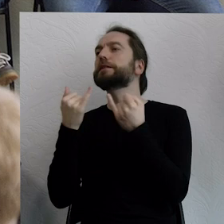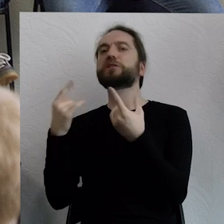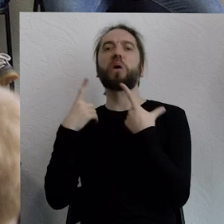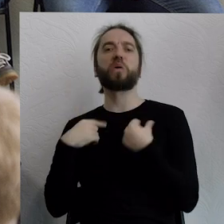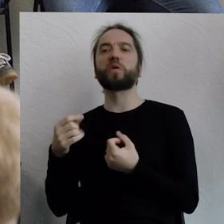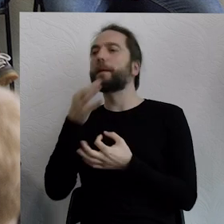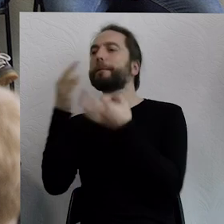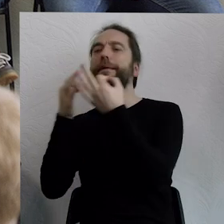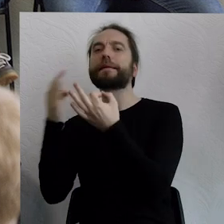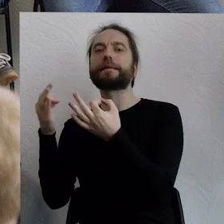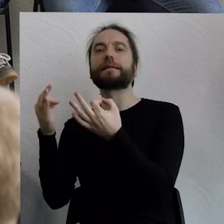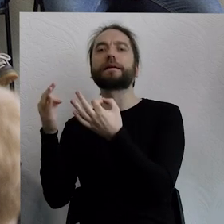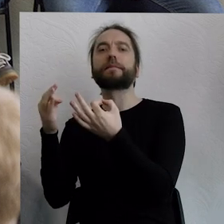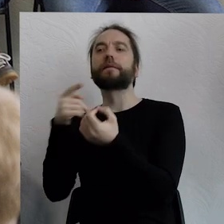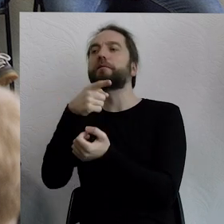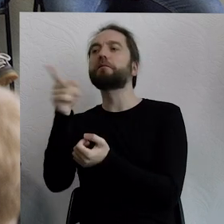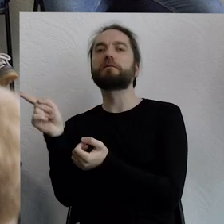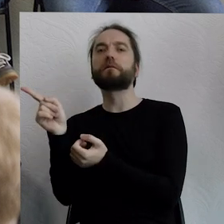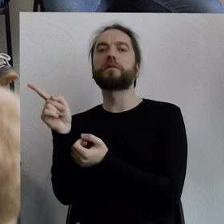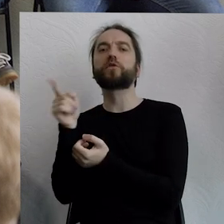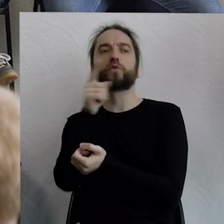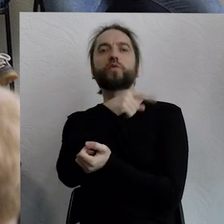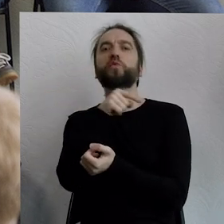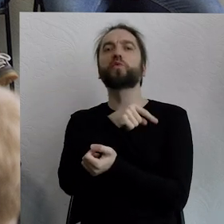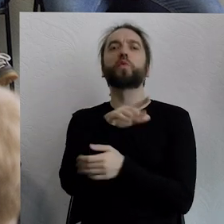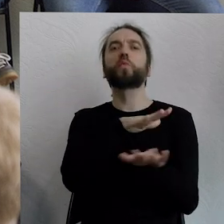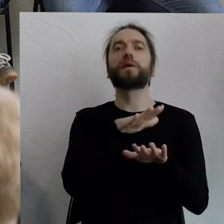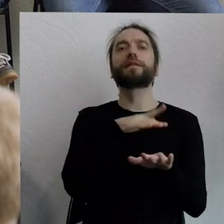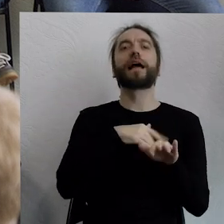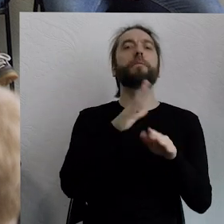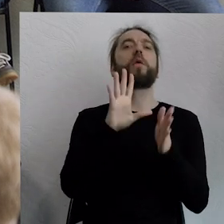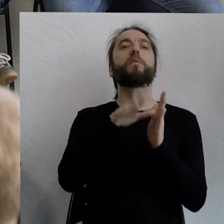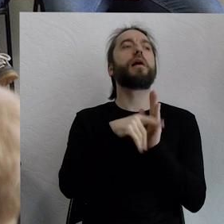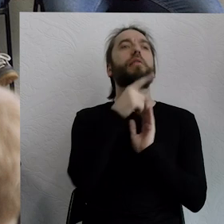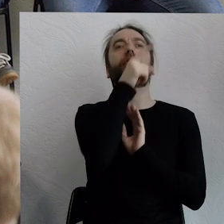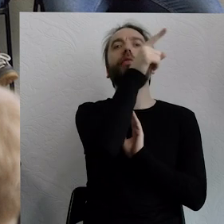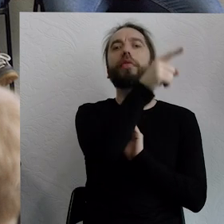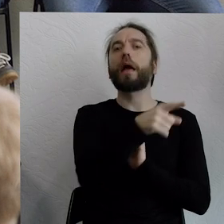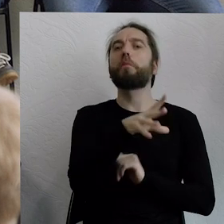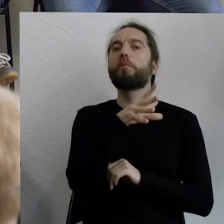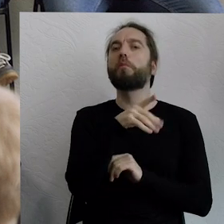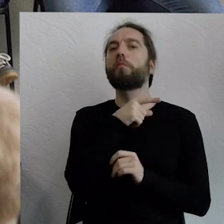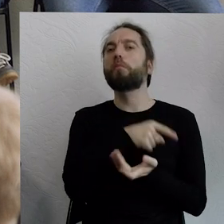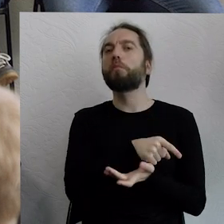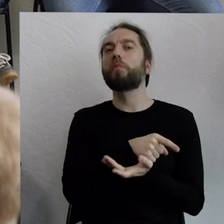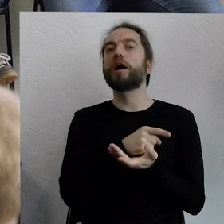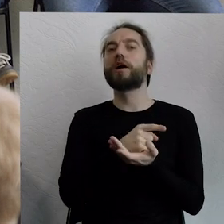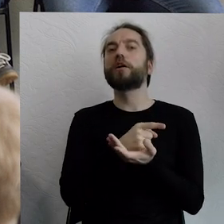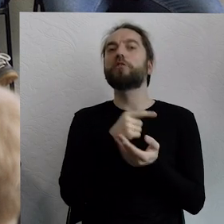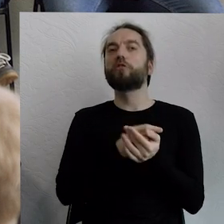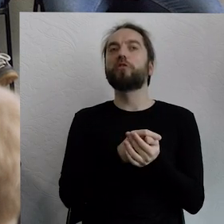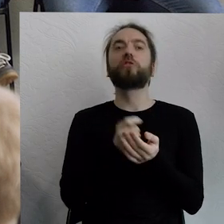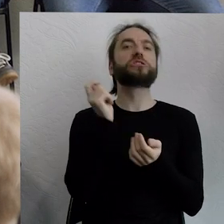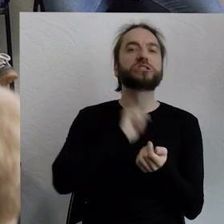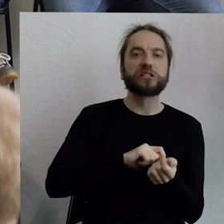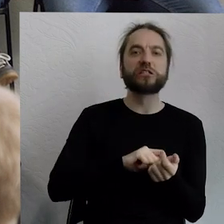czy gdzieś tutaj w okolicy, może troszeczkę za miastem, tak jak to zawsze bywało, czy znajdują się rzeźnie, może